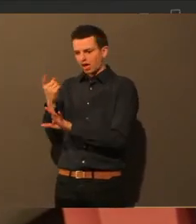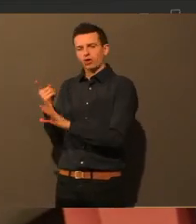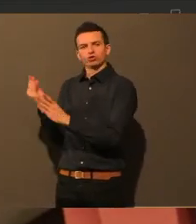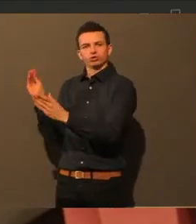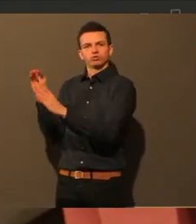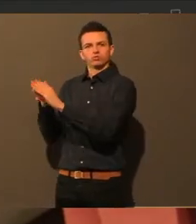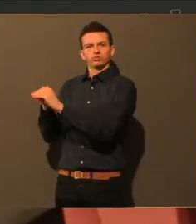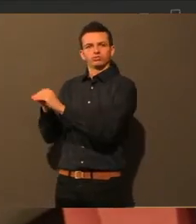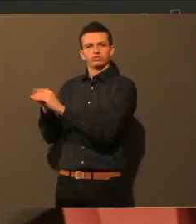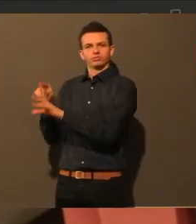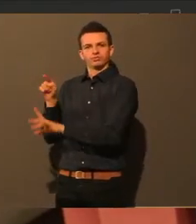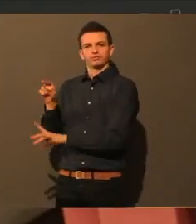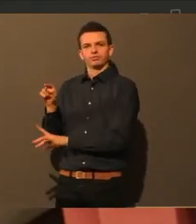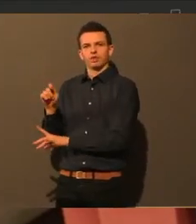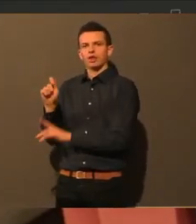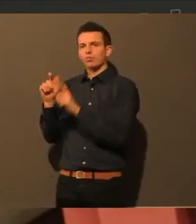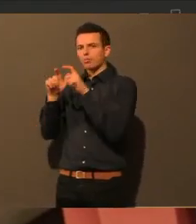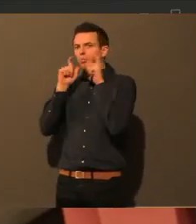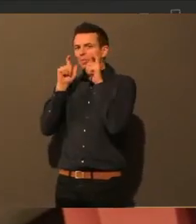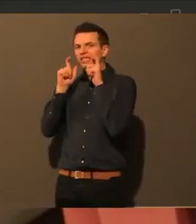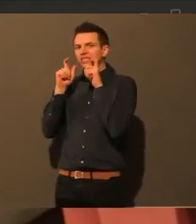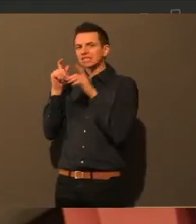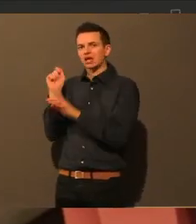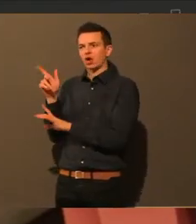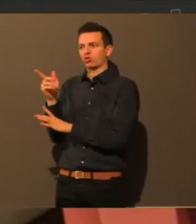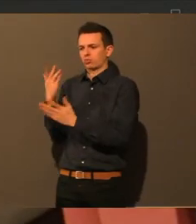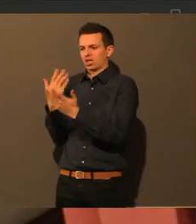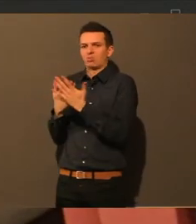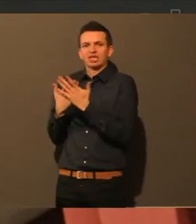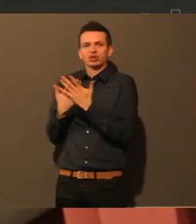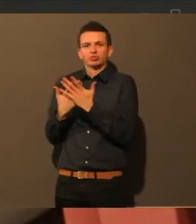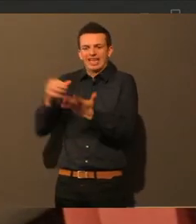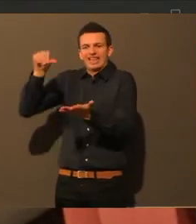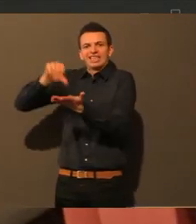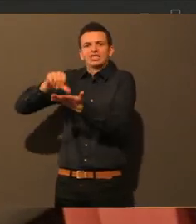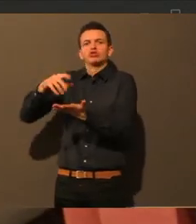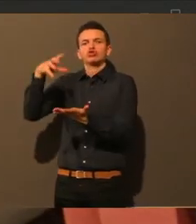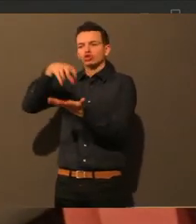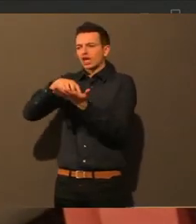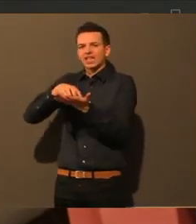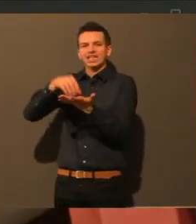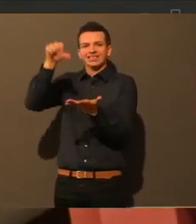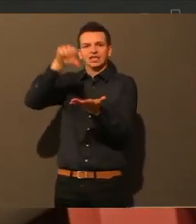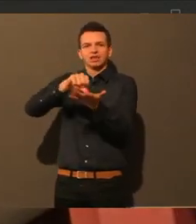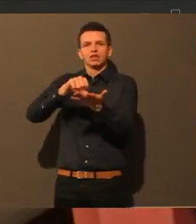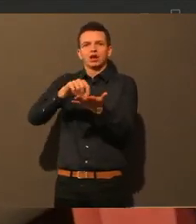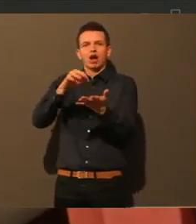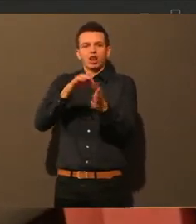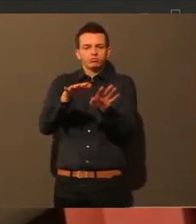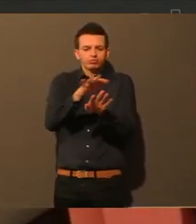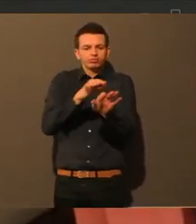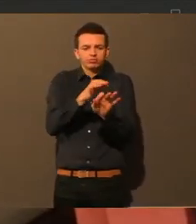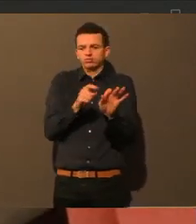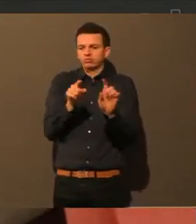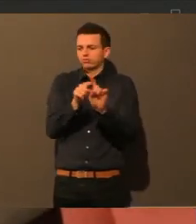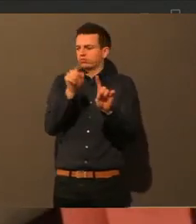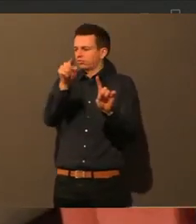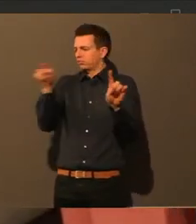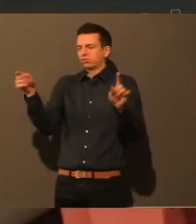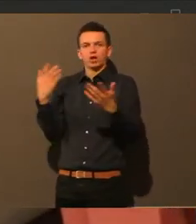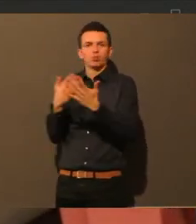Sollte man vielleicht wirklich mal überlegen, an so einem zentralen Punkt wie dem Köh zum Beispiel, dass es da, dass man da vielleicht schaut, ob man sowas